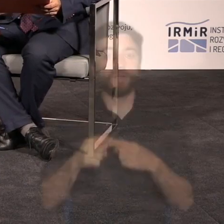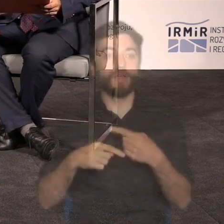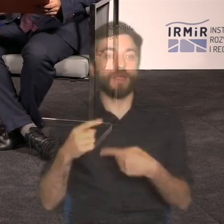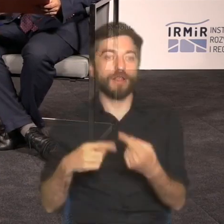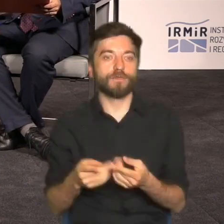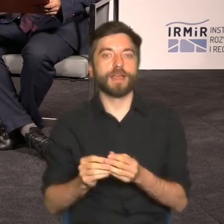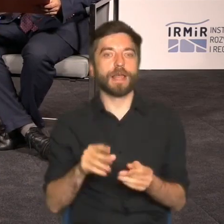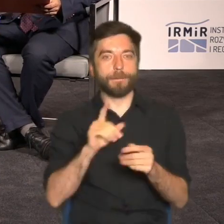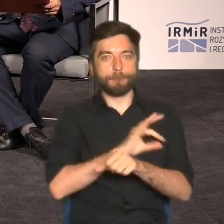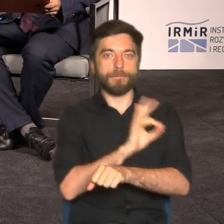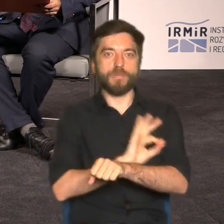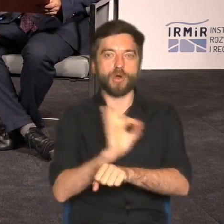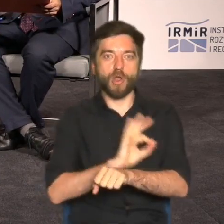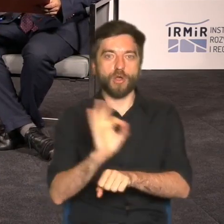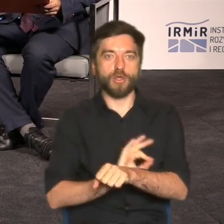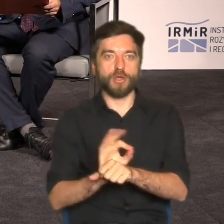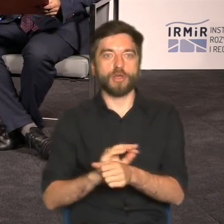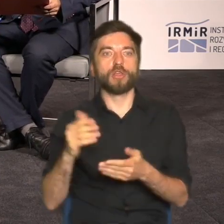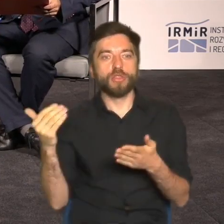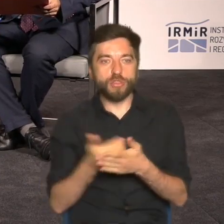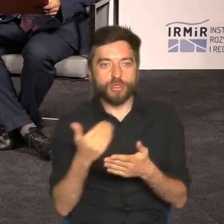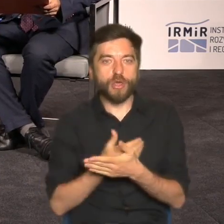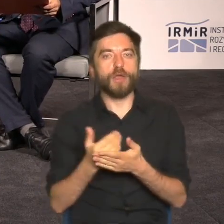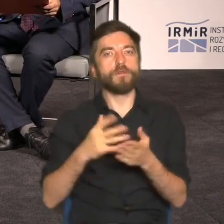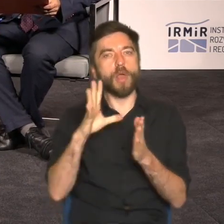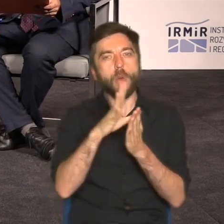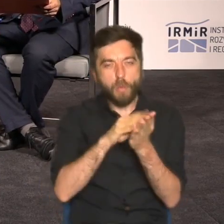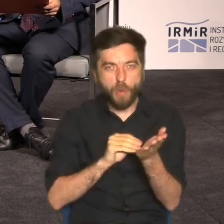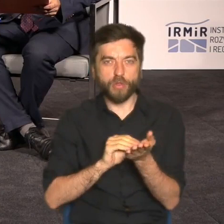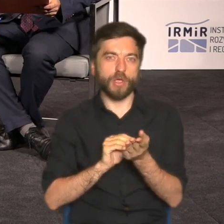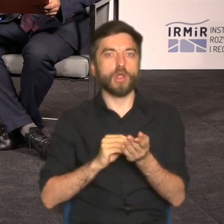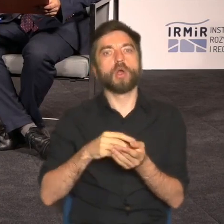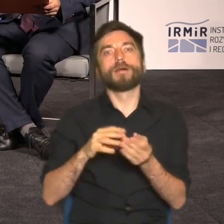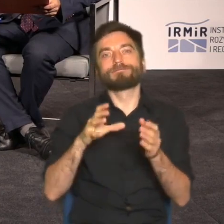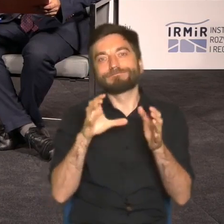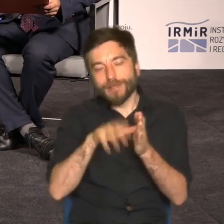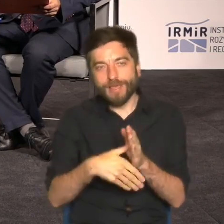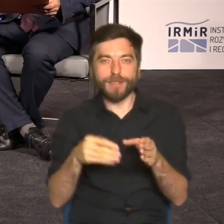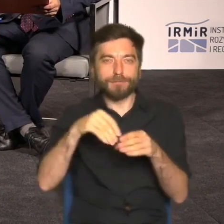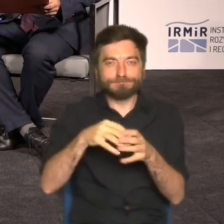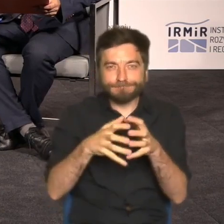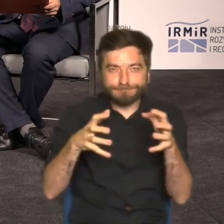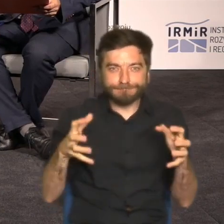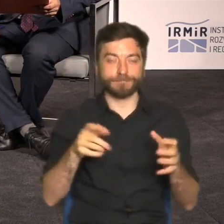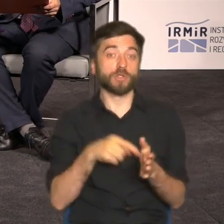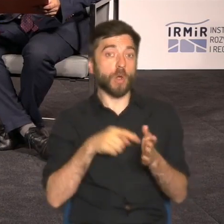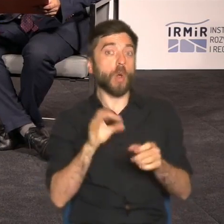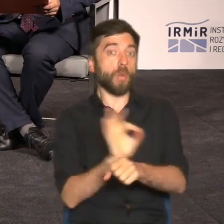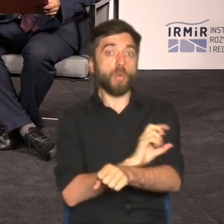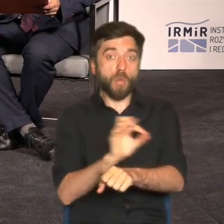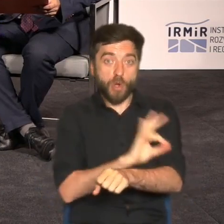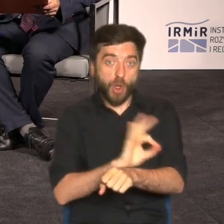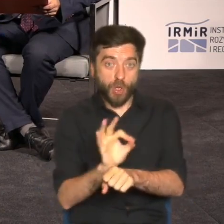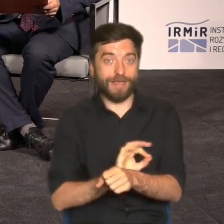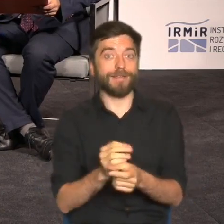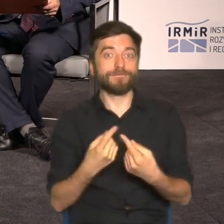w ramach projektu o nowy model urbanizacji w Polsce. To jest projekt, który jest realizowany wspólnie